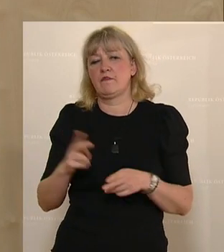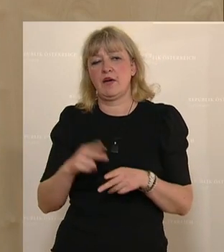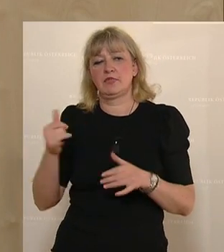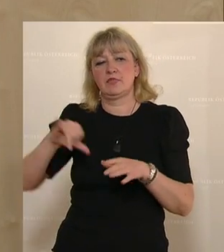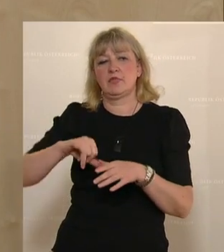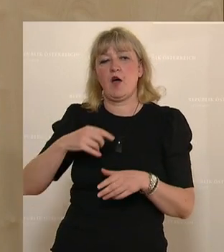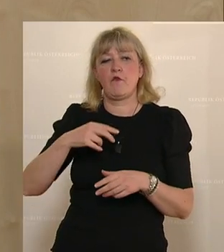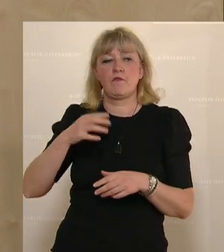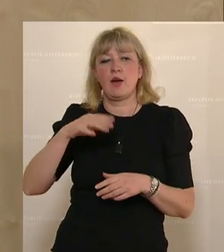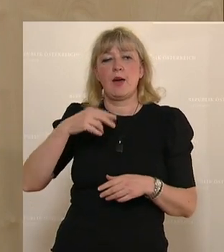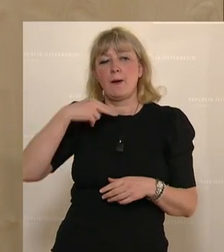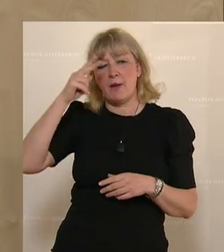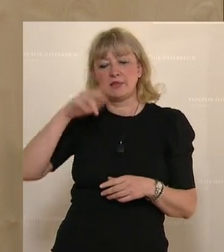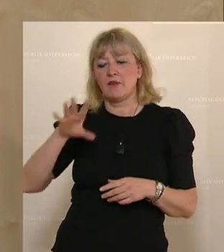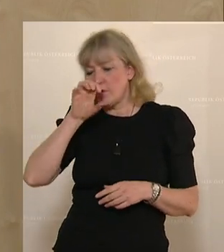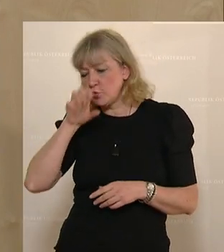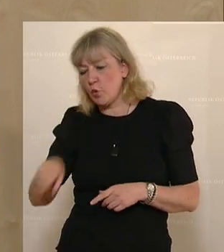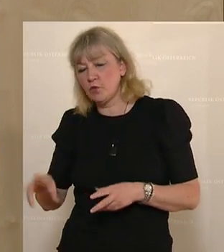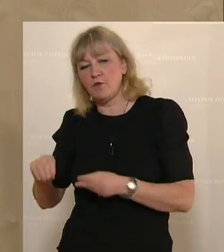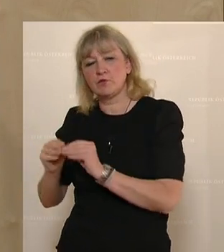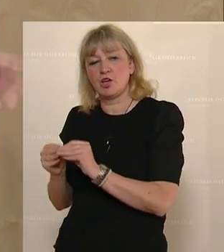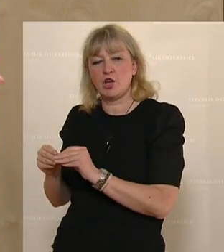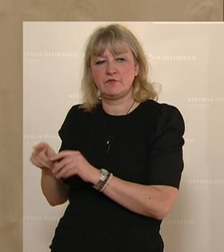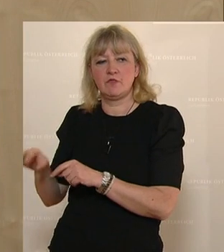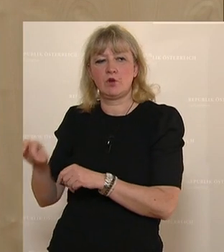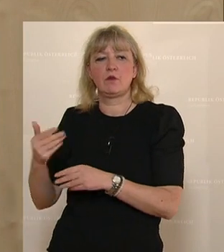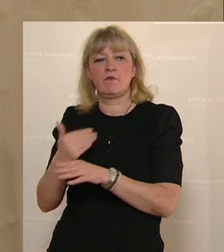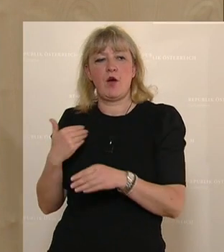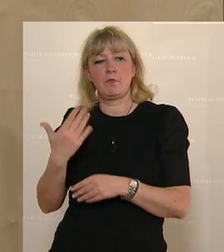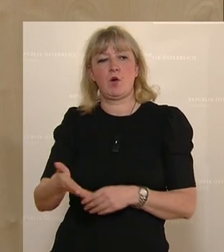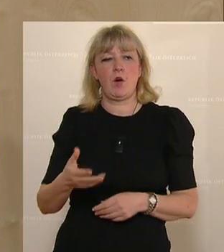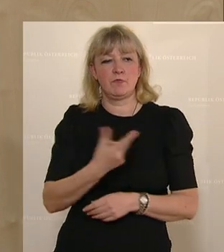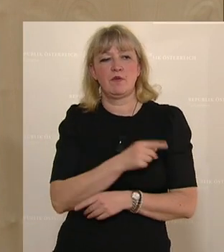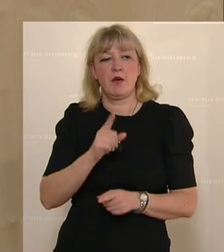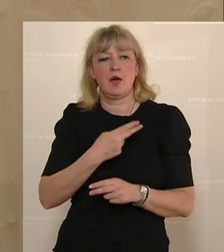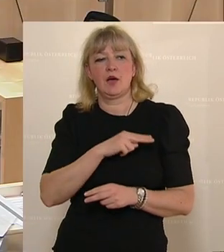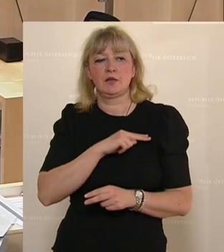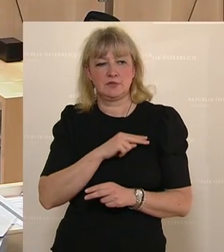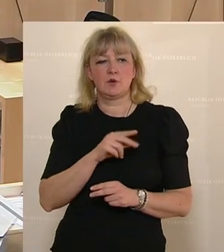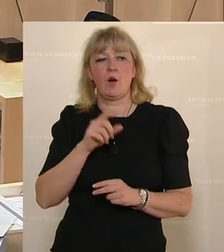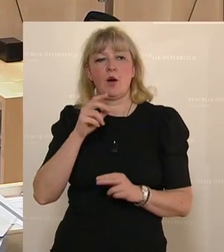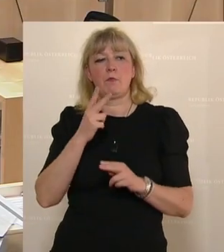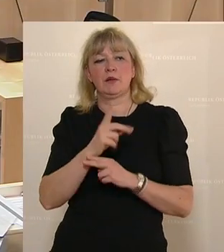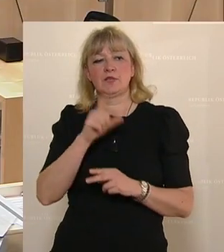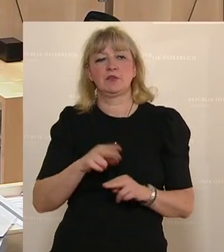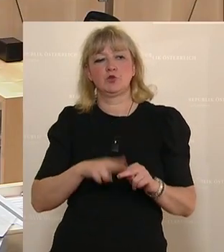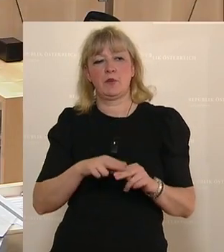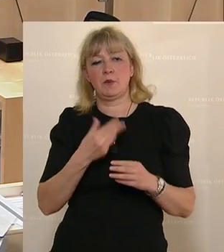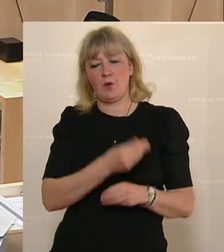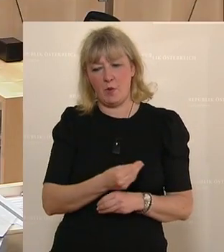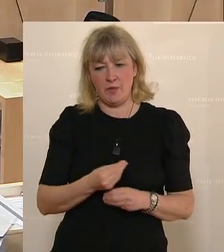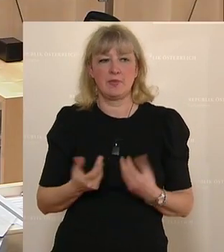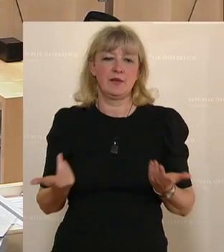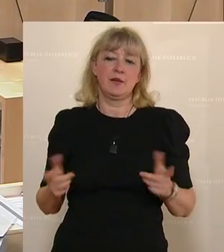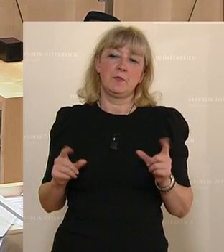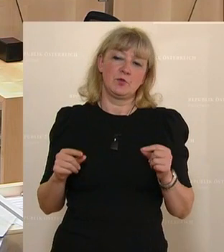Taufpate vom Hund, vom Vorarlberger Rotkreuz, Geschäftsführer ist, dann kriegt man auch die Impfung vorher. Aber Risikopatienten kommen später dran. Das,